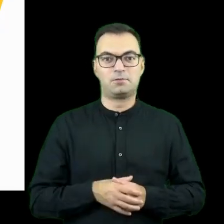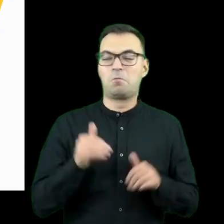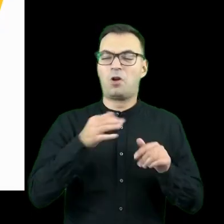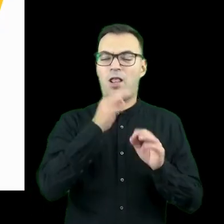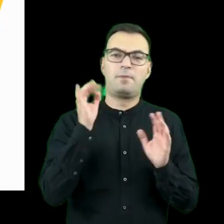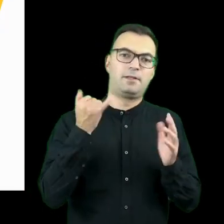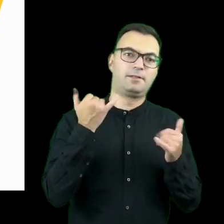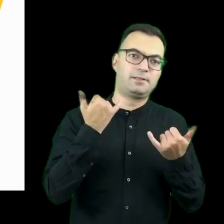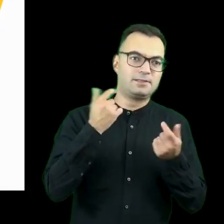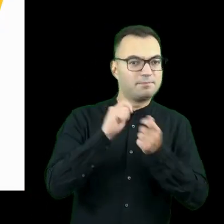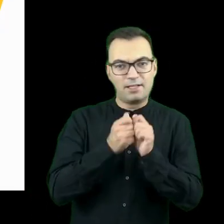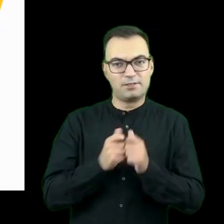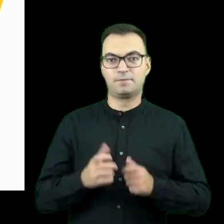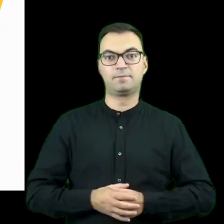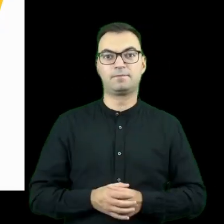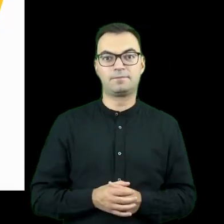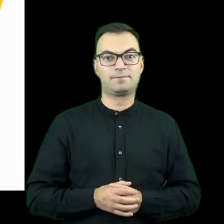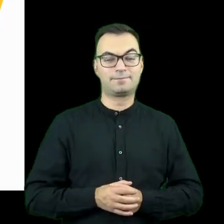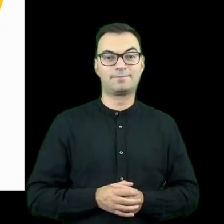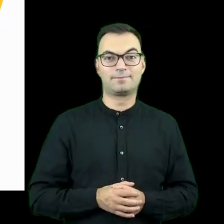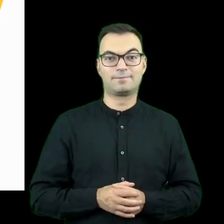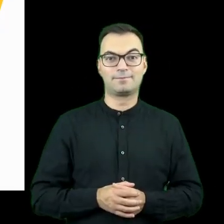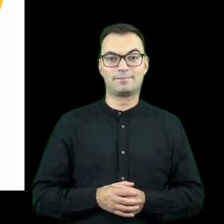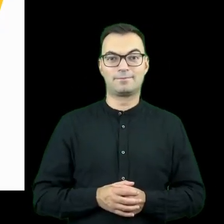czy być może trzeba wprowadzić jakieś zmiany.